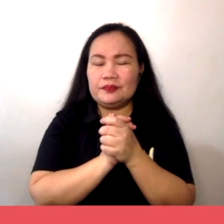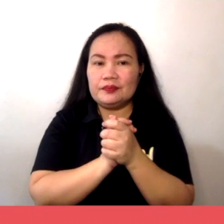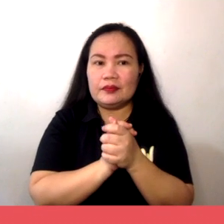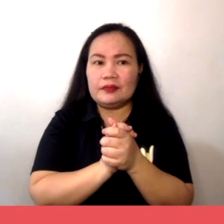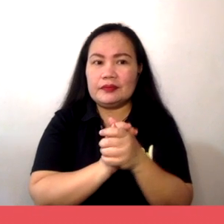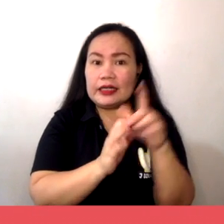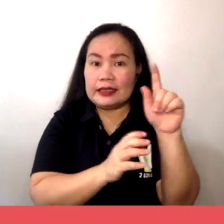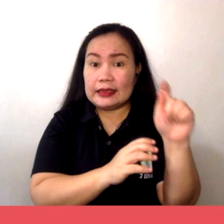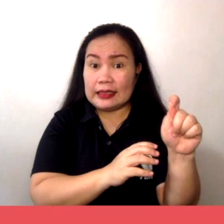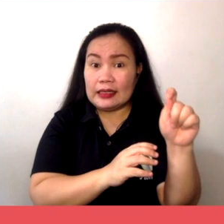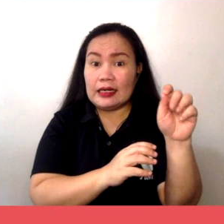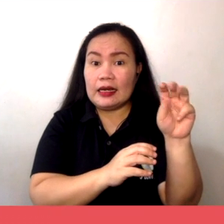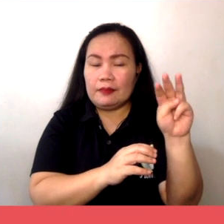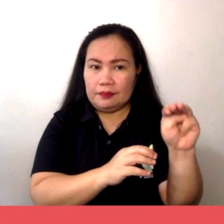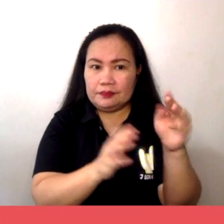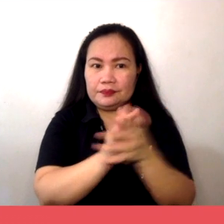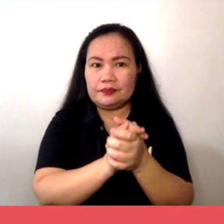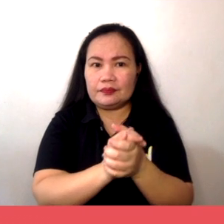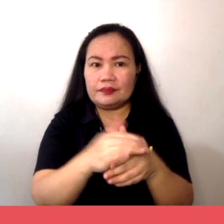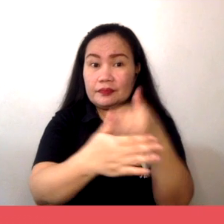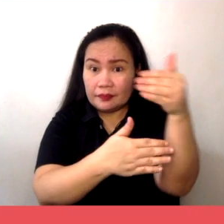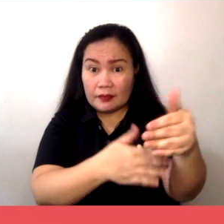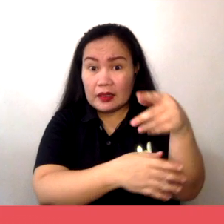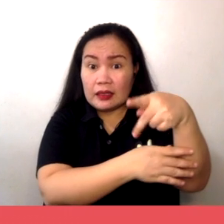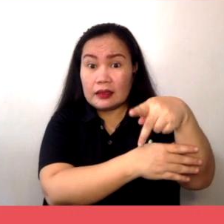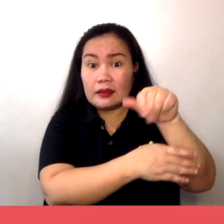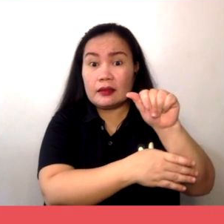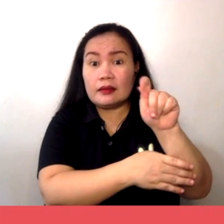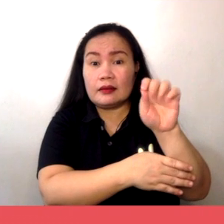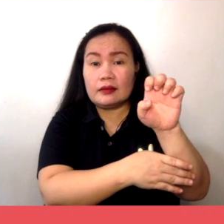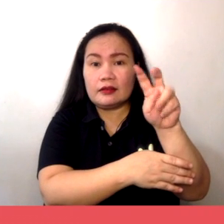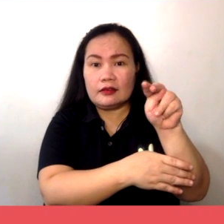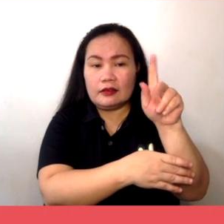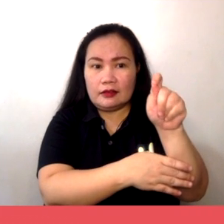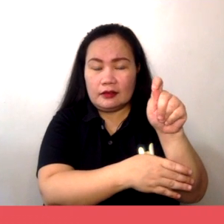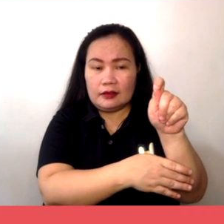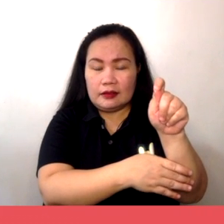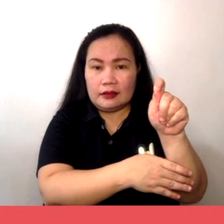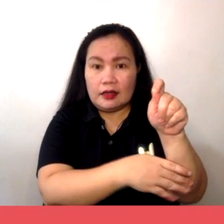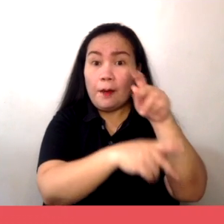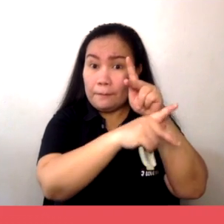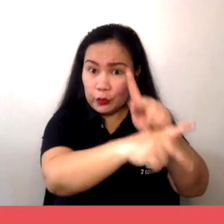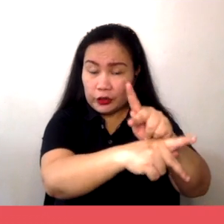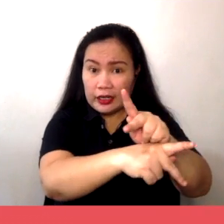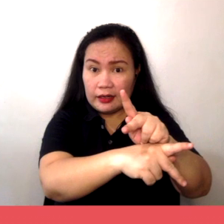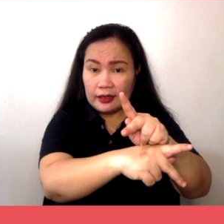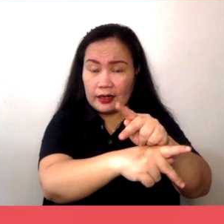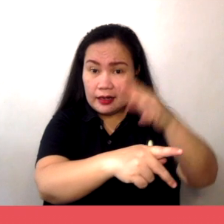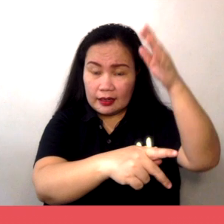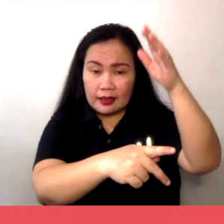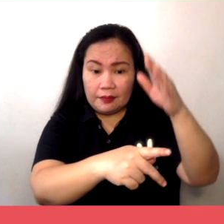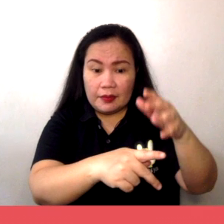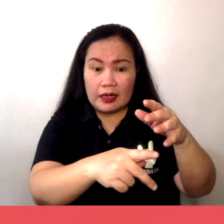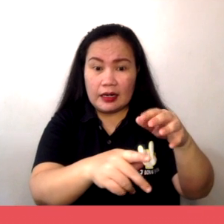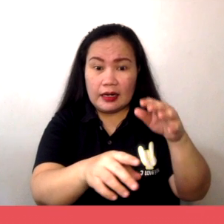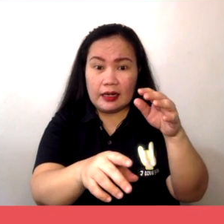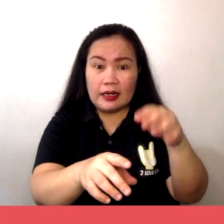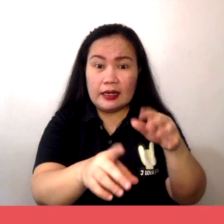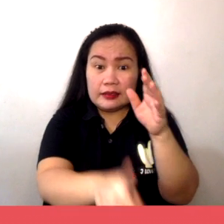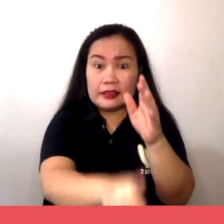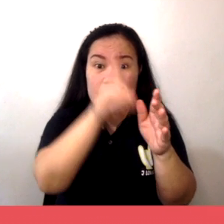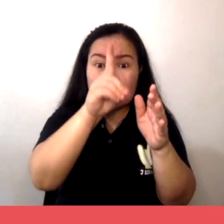Samantala, ang patent naman ay pumaprotekta sa mga inventor at kanilang mga inbensyon. Ito ay